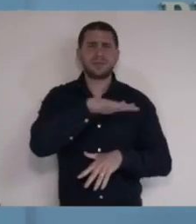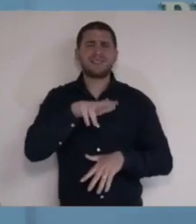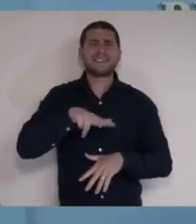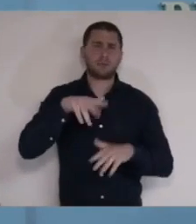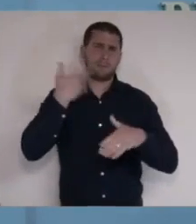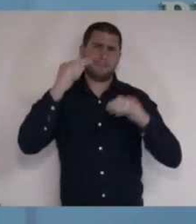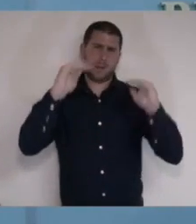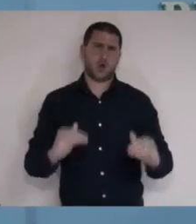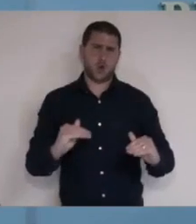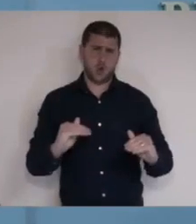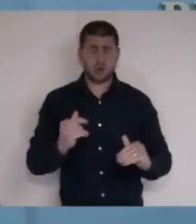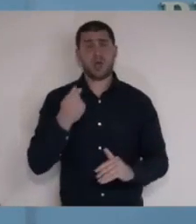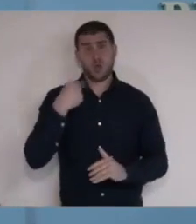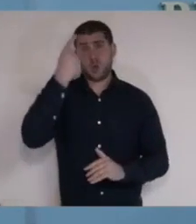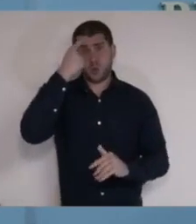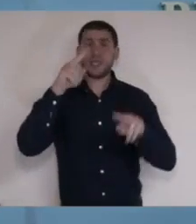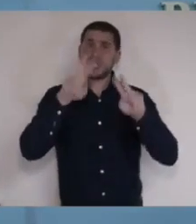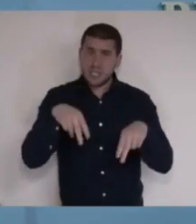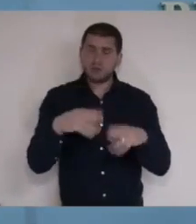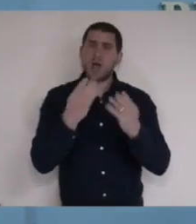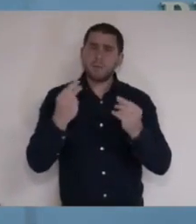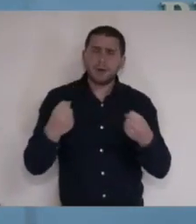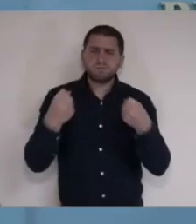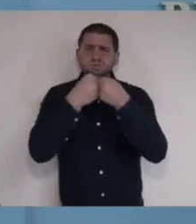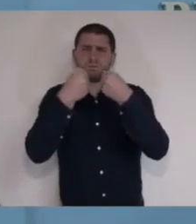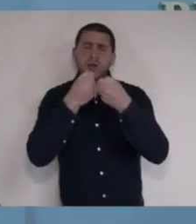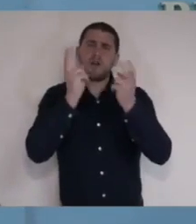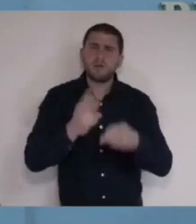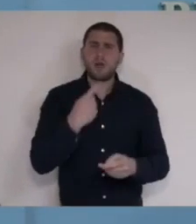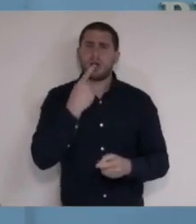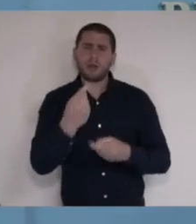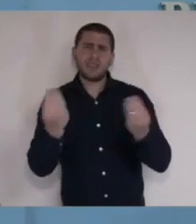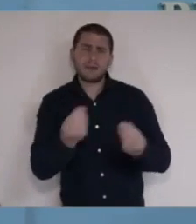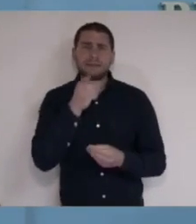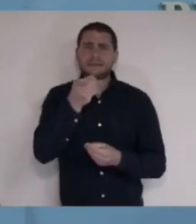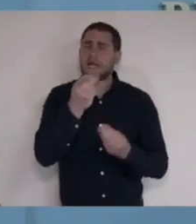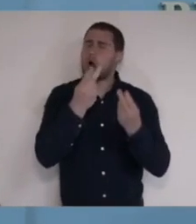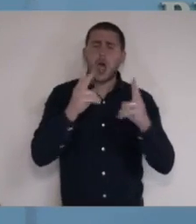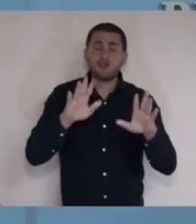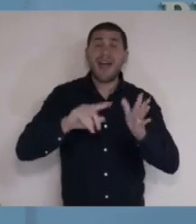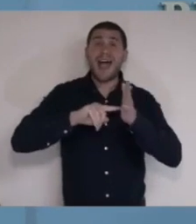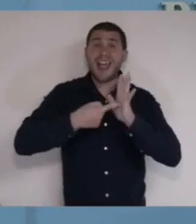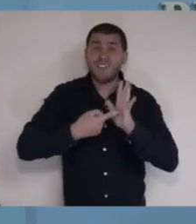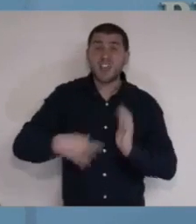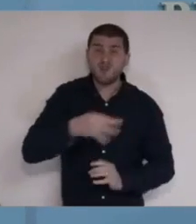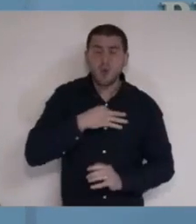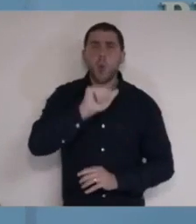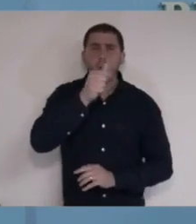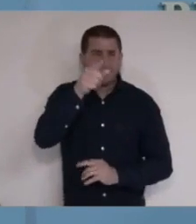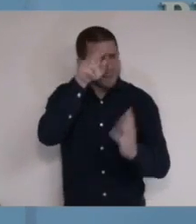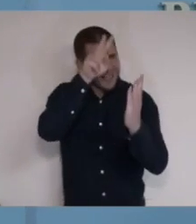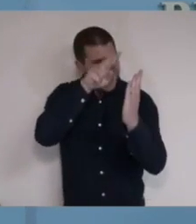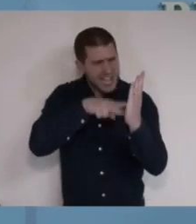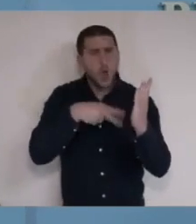הציבורי. אני יודע שיש שם המון פרדוקסים ואפשר להגיד כל מיני דברים, זה לא משנה. הכוונה, קודם כל